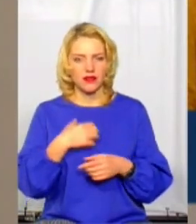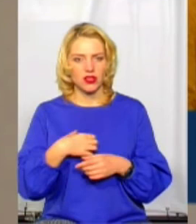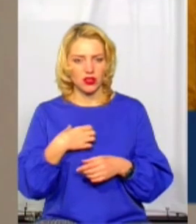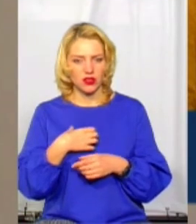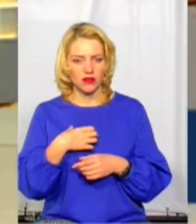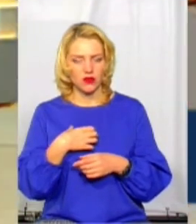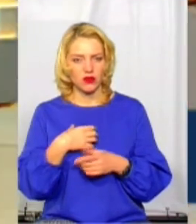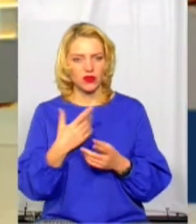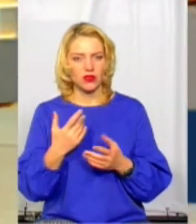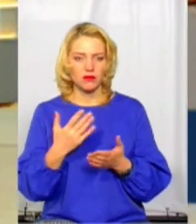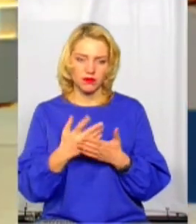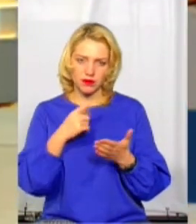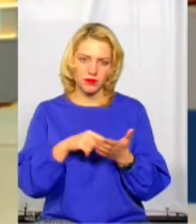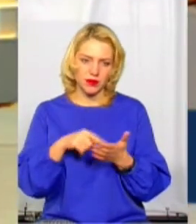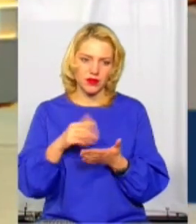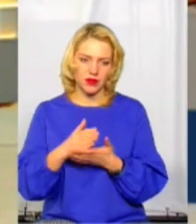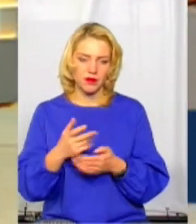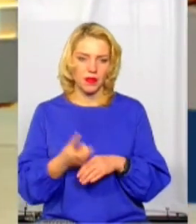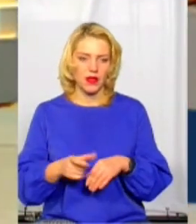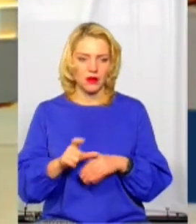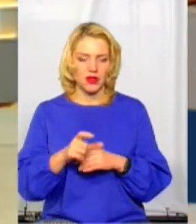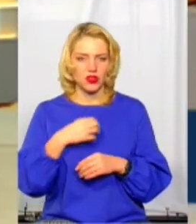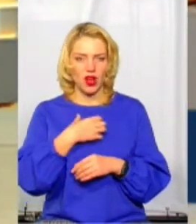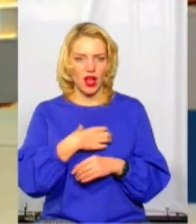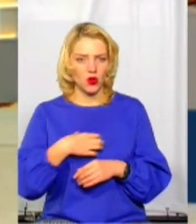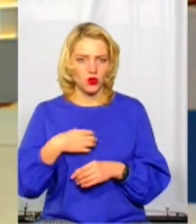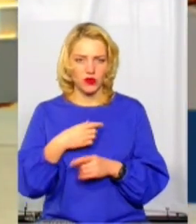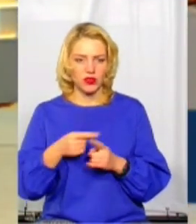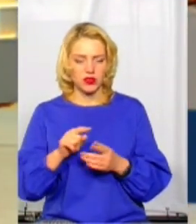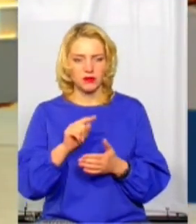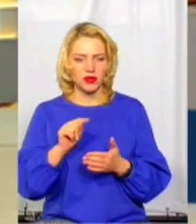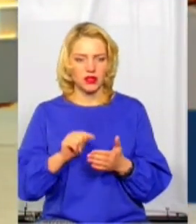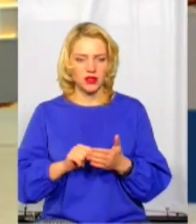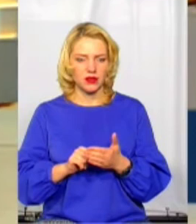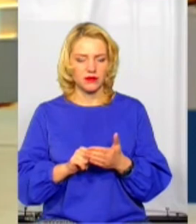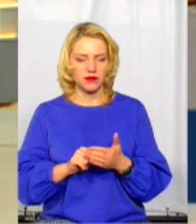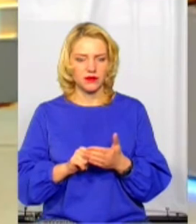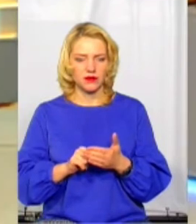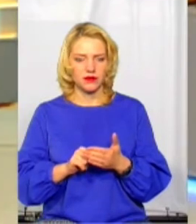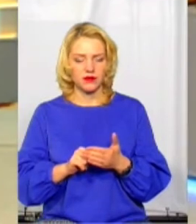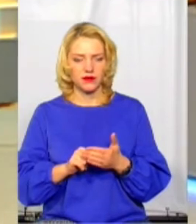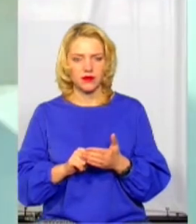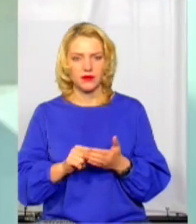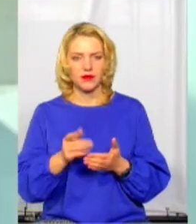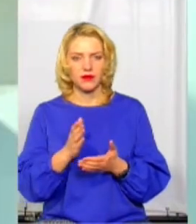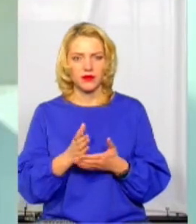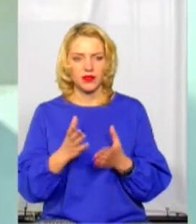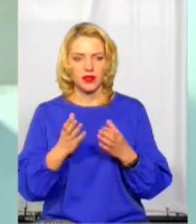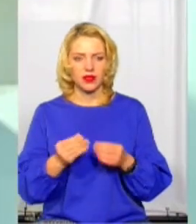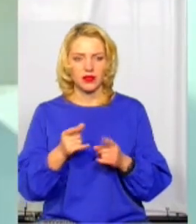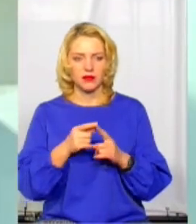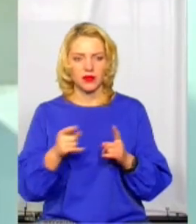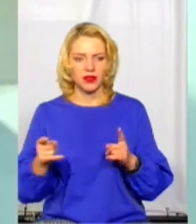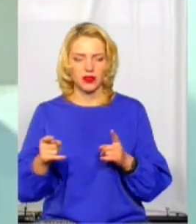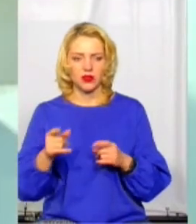ярмарку? Я би сказала, найбільш актуальним для Хмельницького, оскільки володію певною статистично-аналітичною інформацією, є в денний період